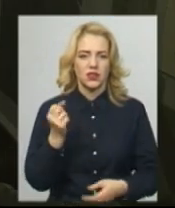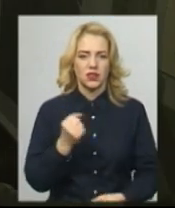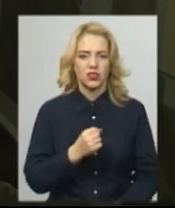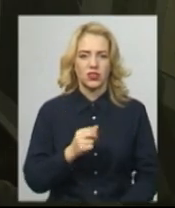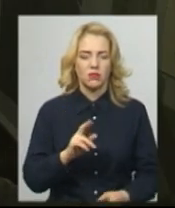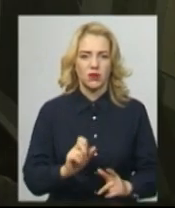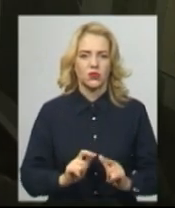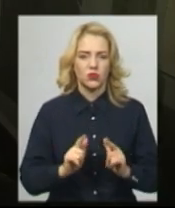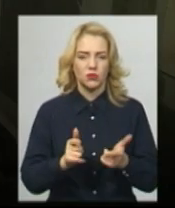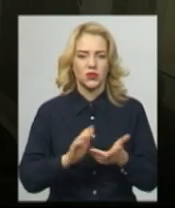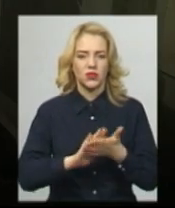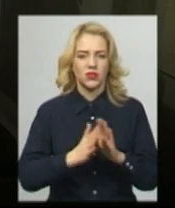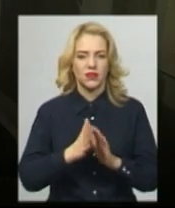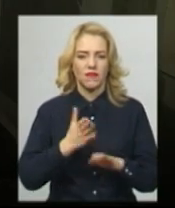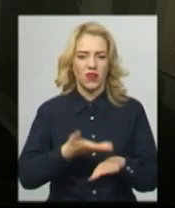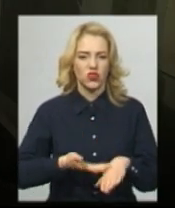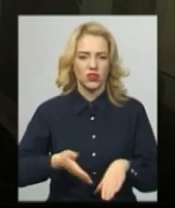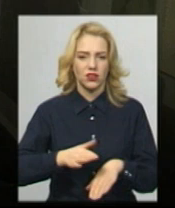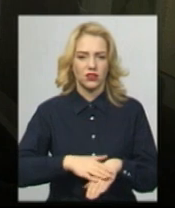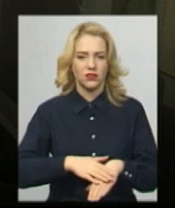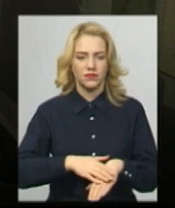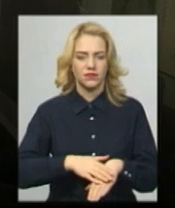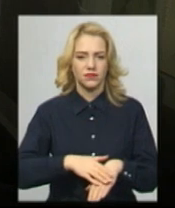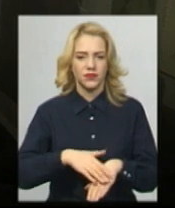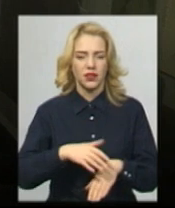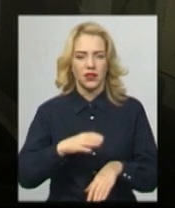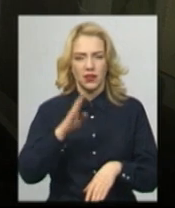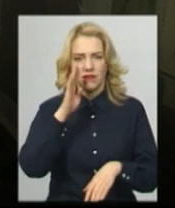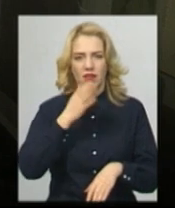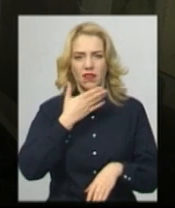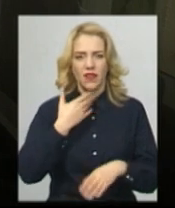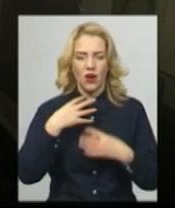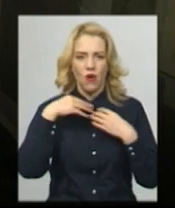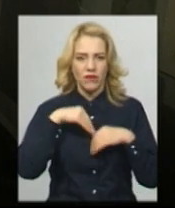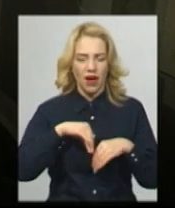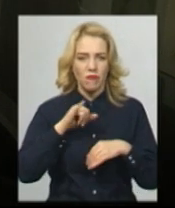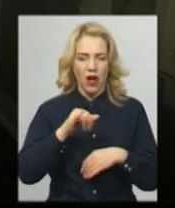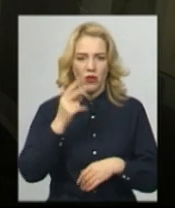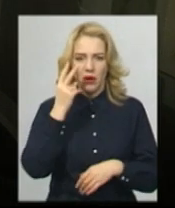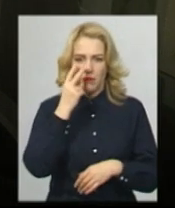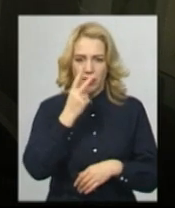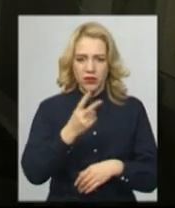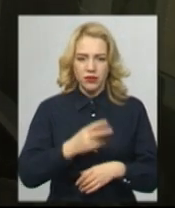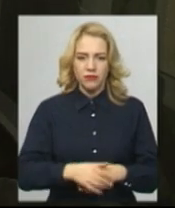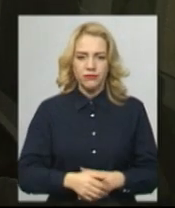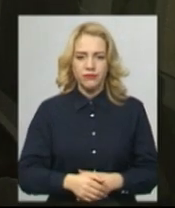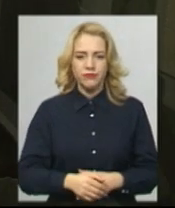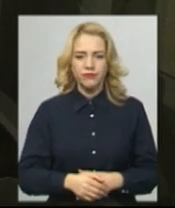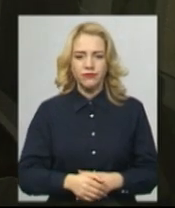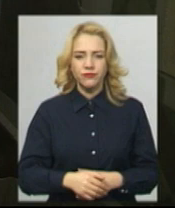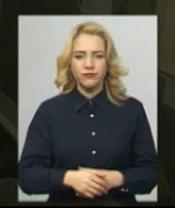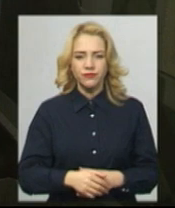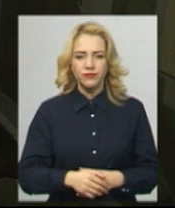При поступленні стан важкий, хворий, він не ковтав, погано бачив диплопію, то є двоєння